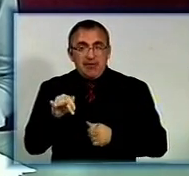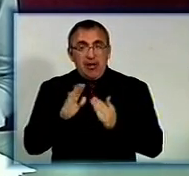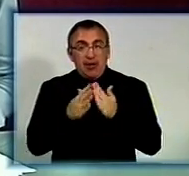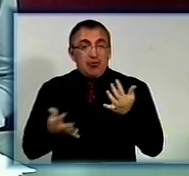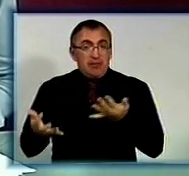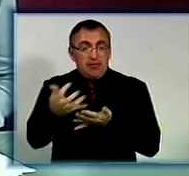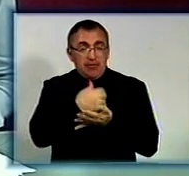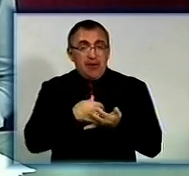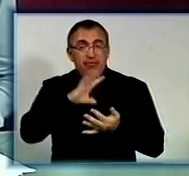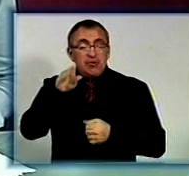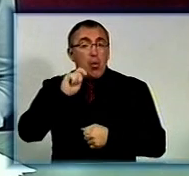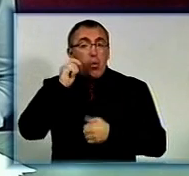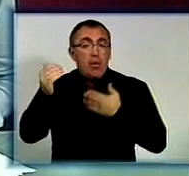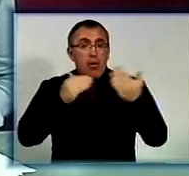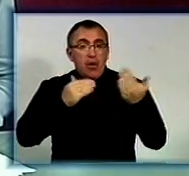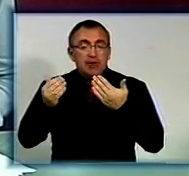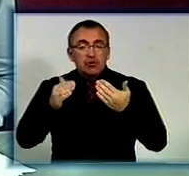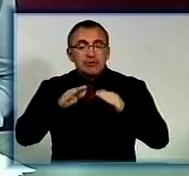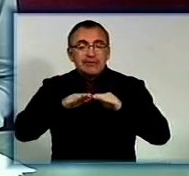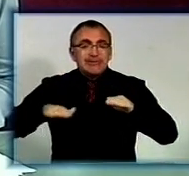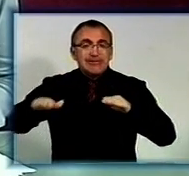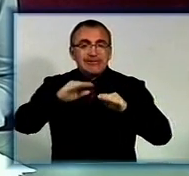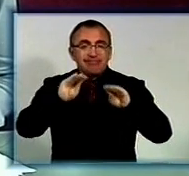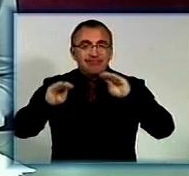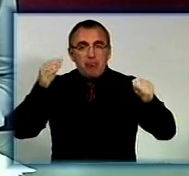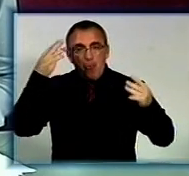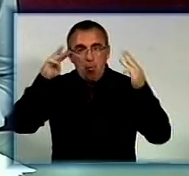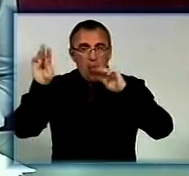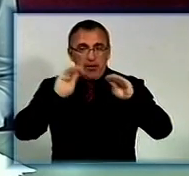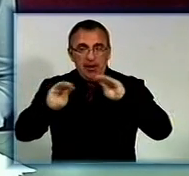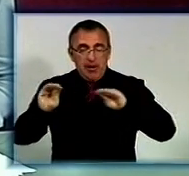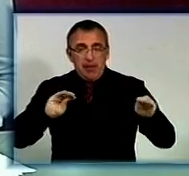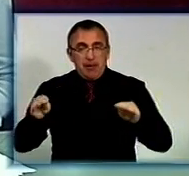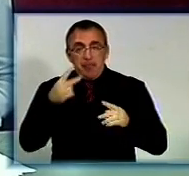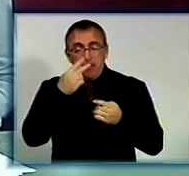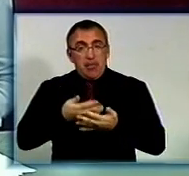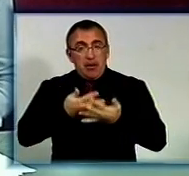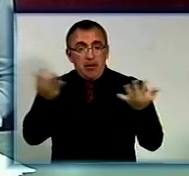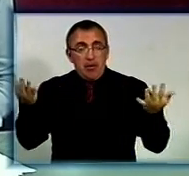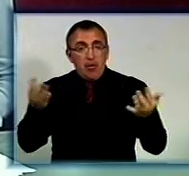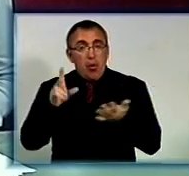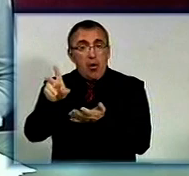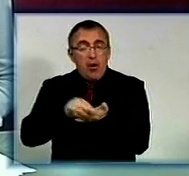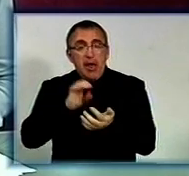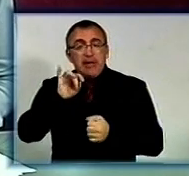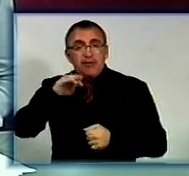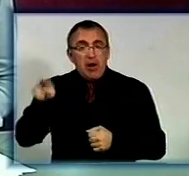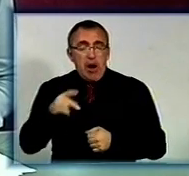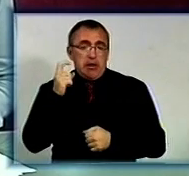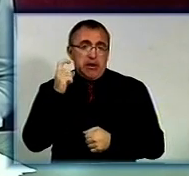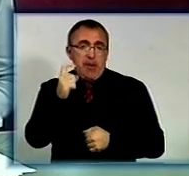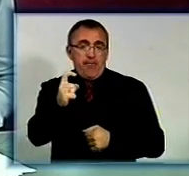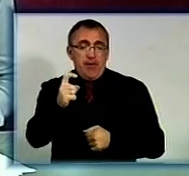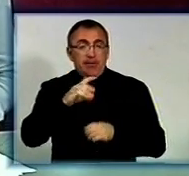проходила всеукраїнська виставка стендового моделізму. Серед експонатів вперше була представлена і масштабна модель-копія Єлисаветградського трамваю.